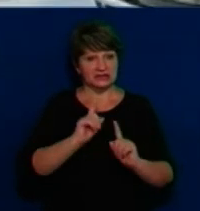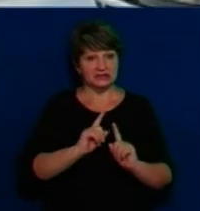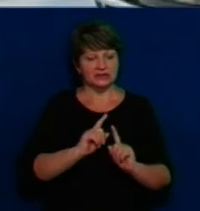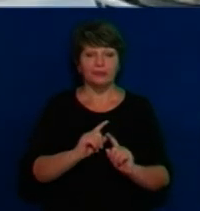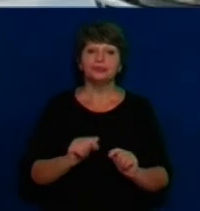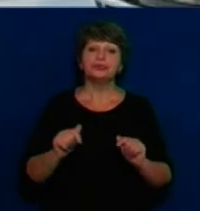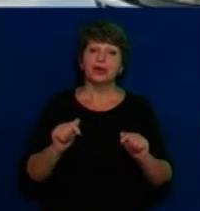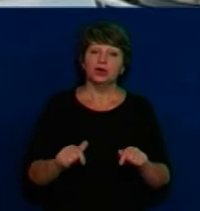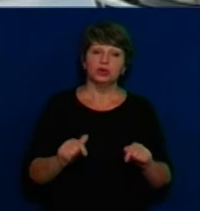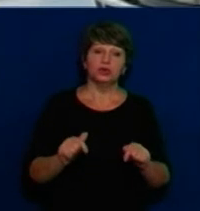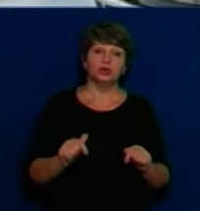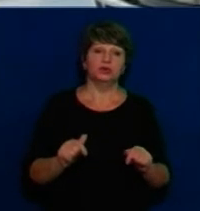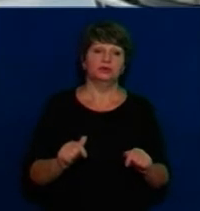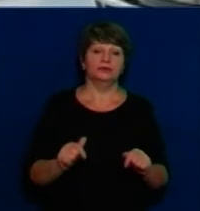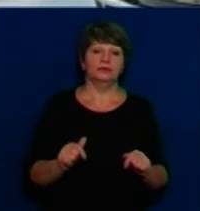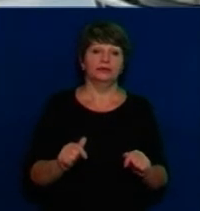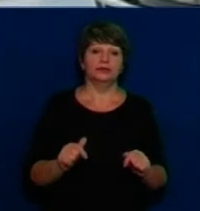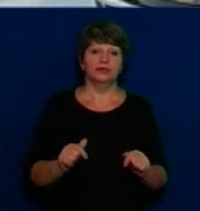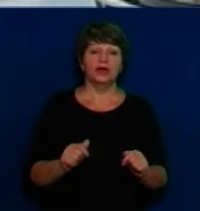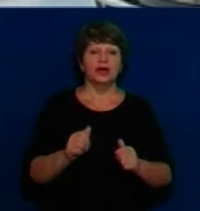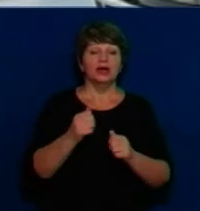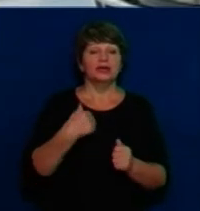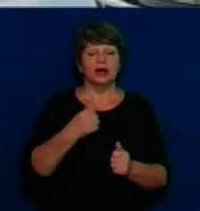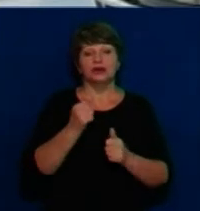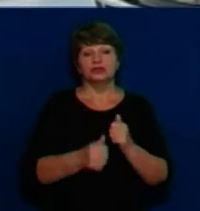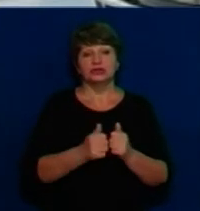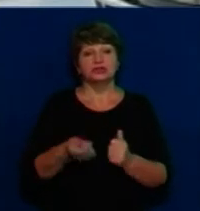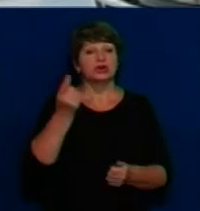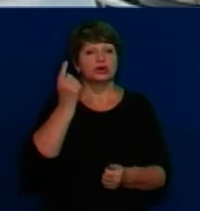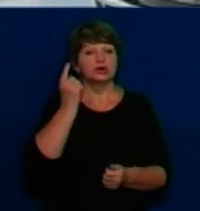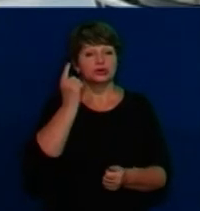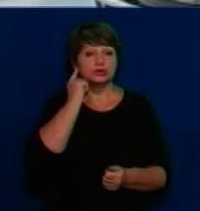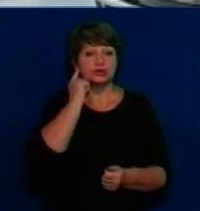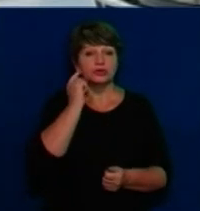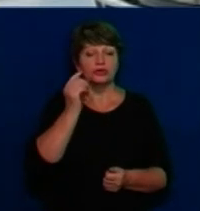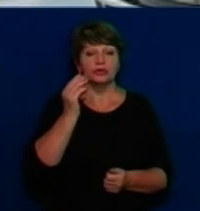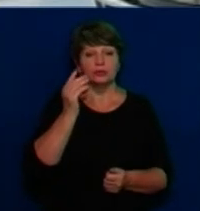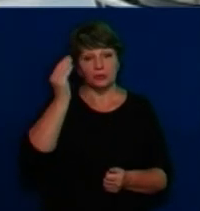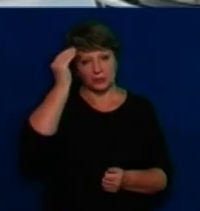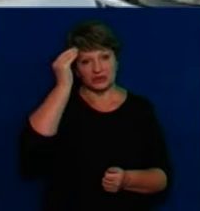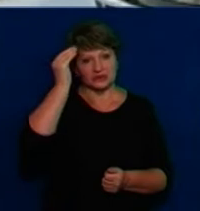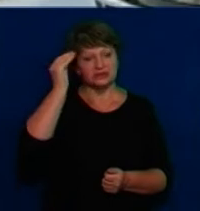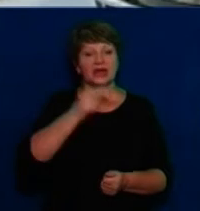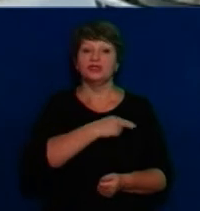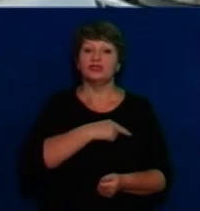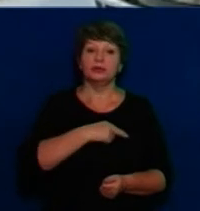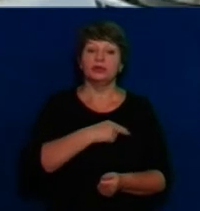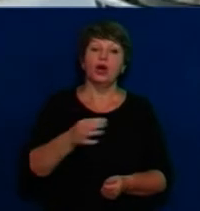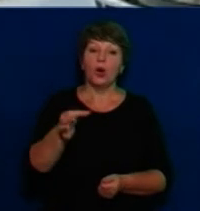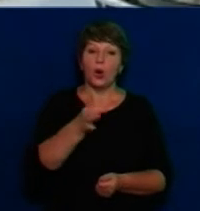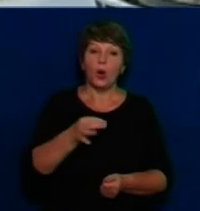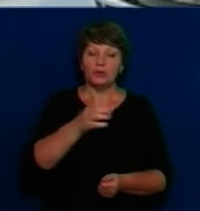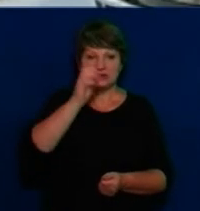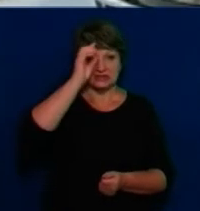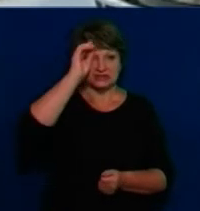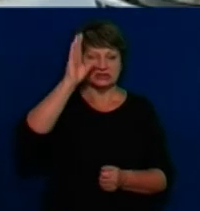не лише часто чув думки від депутатів, і тут у інтерв'ю чув про те, що обласна державна адміністрація має внесити